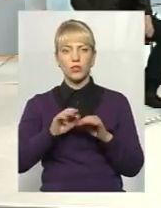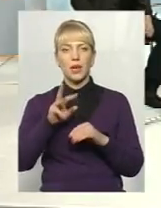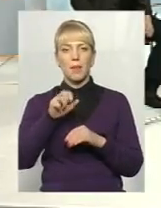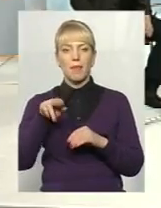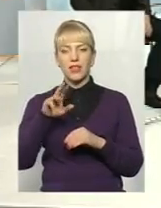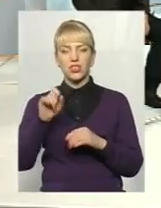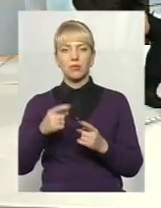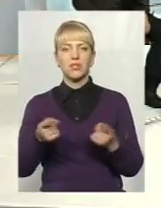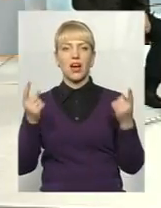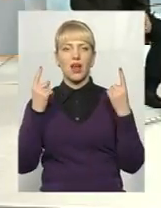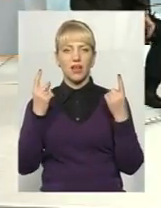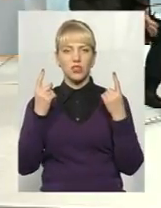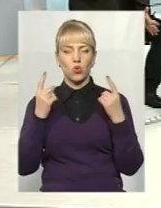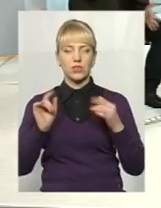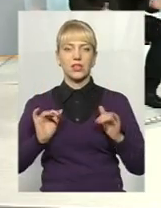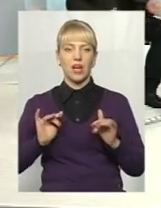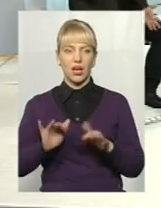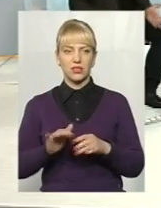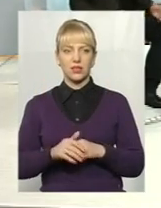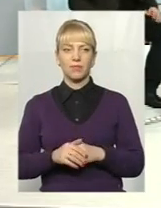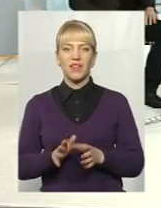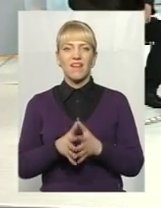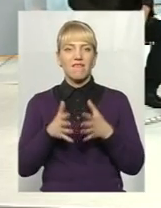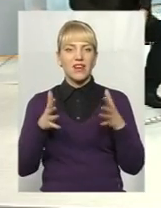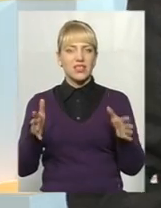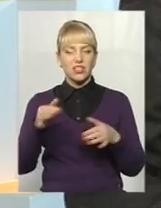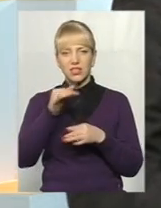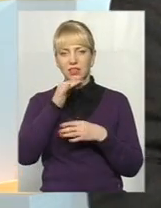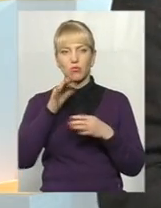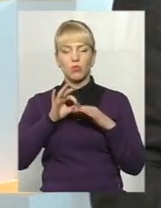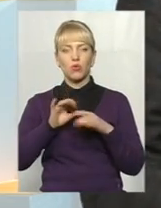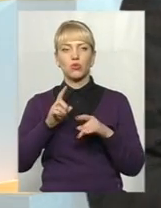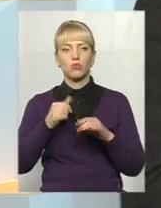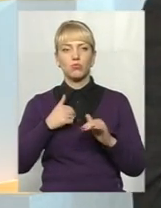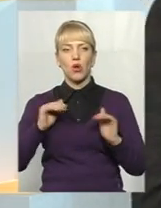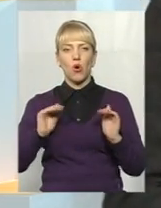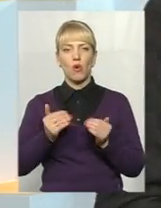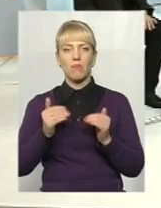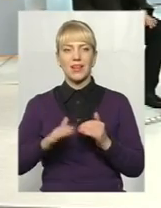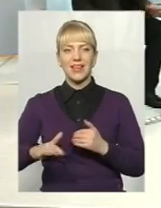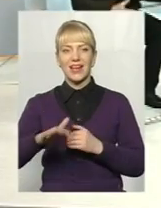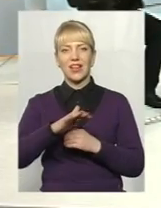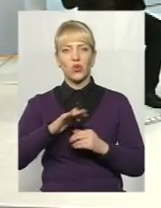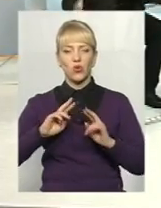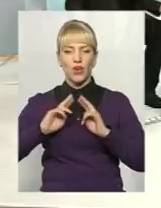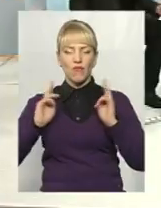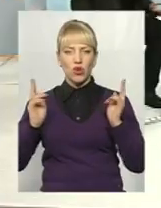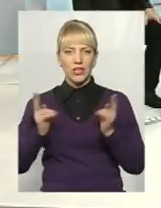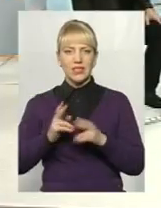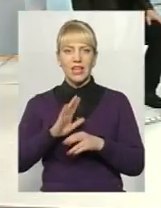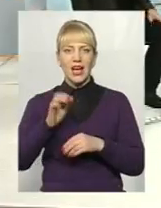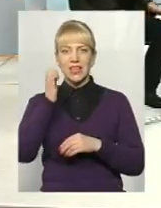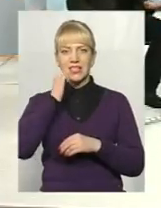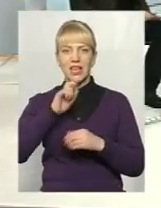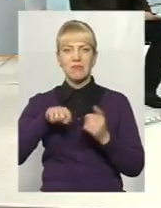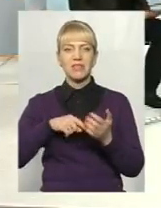акцій? Ну, грандіозних, величезних ми не можемо проводити, тому що ми обмежені все ж таки територією фортеці, а не цілим старим містом, як